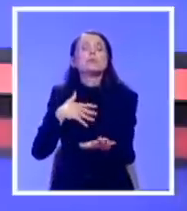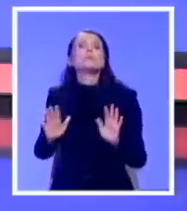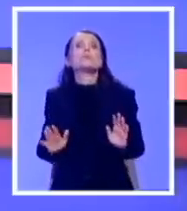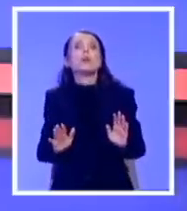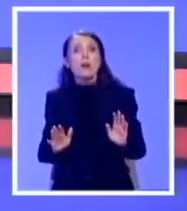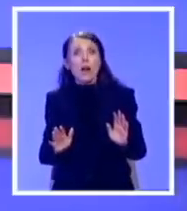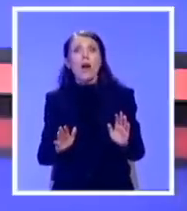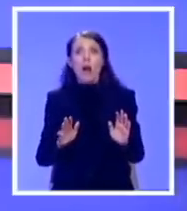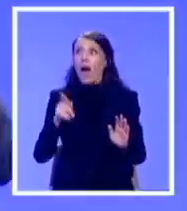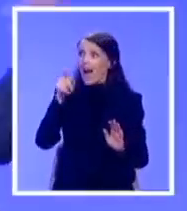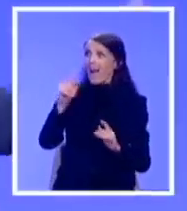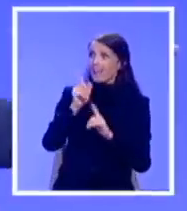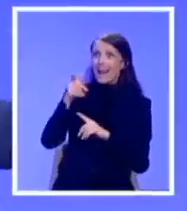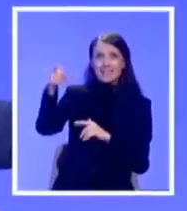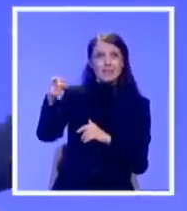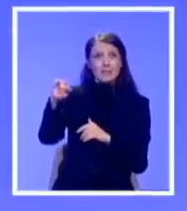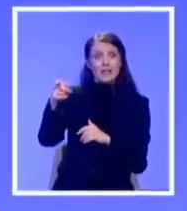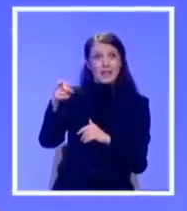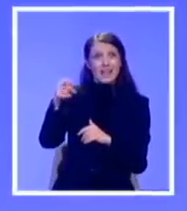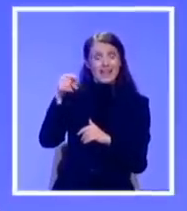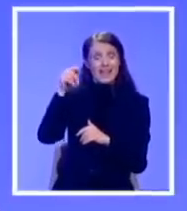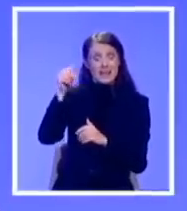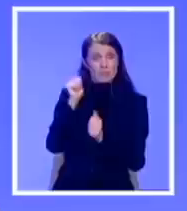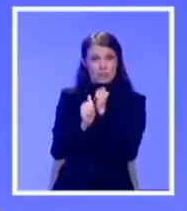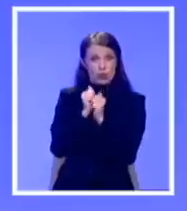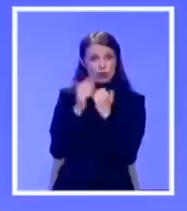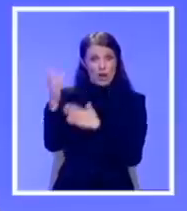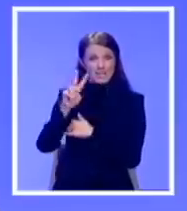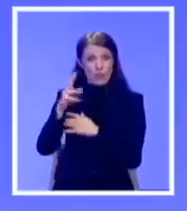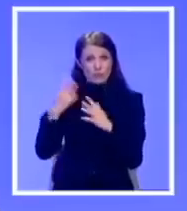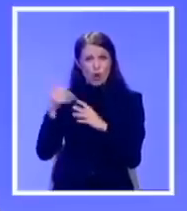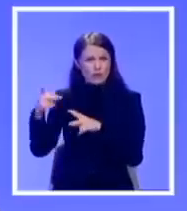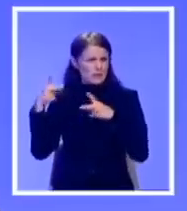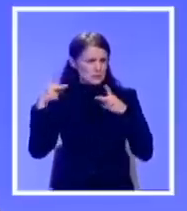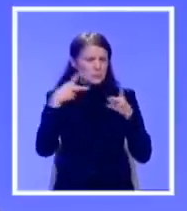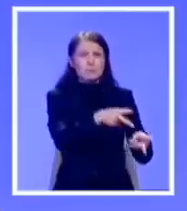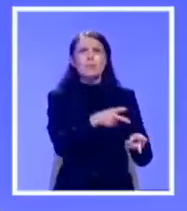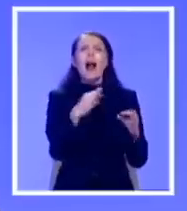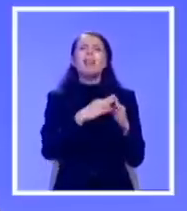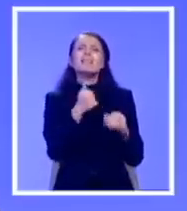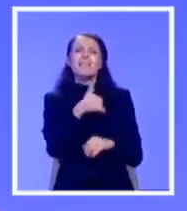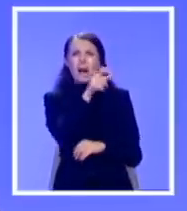zločinica Vojislava Šešelja, kada izvređa Aleksandru Jerku poslanicu, koja je, dakle, žena, kao i vi,